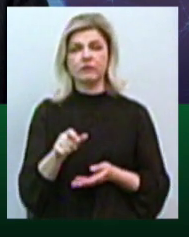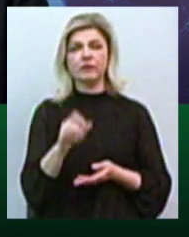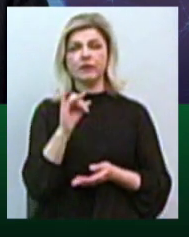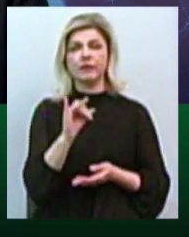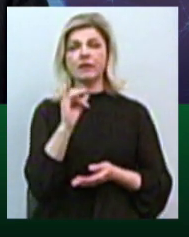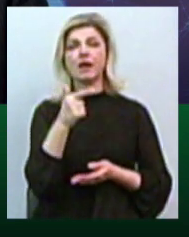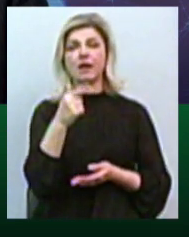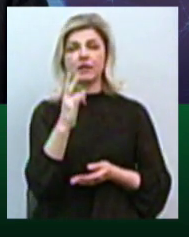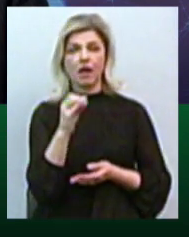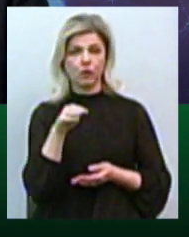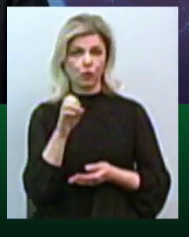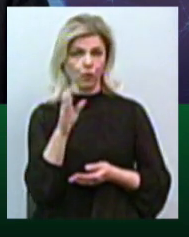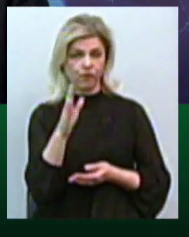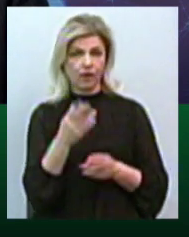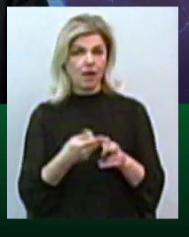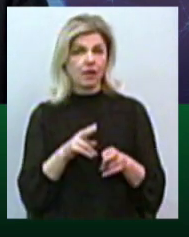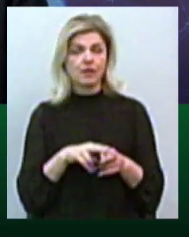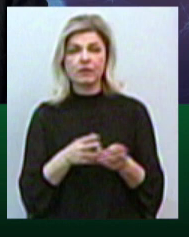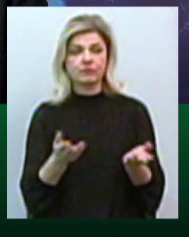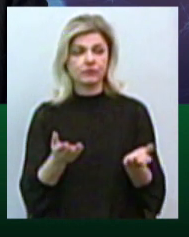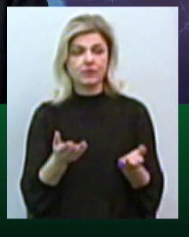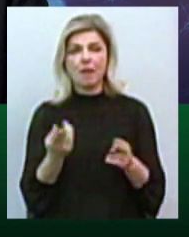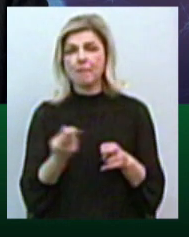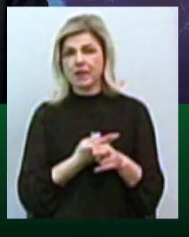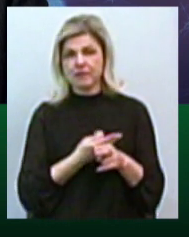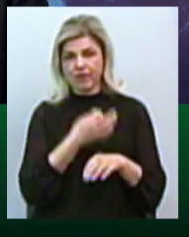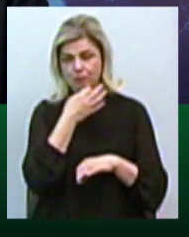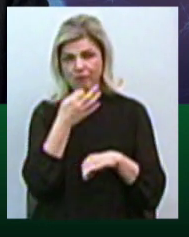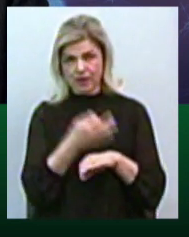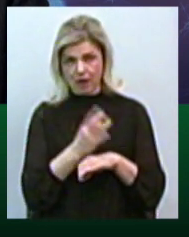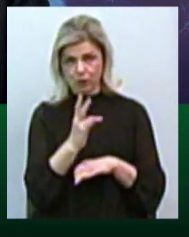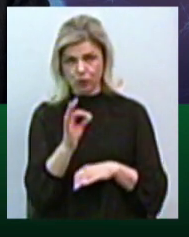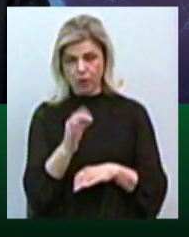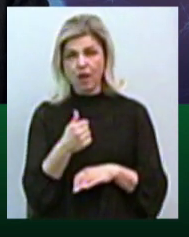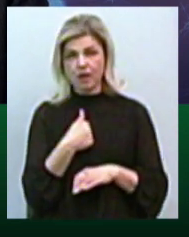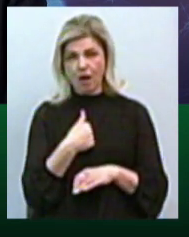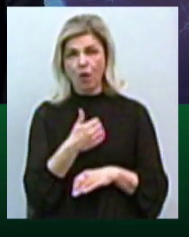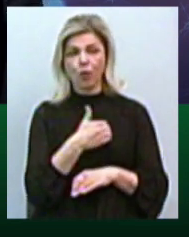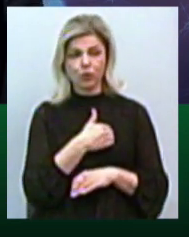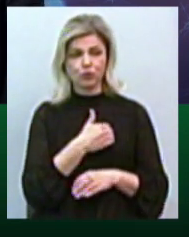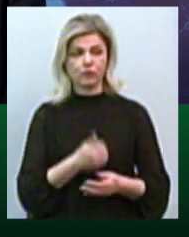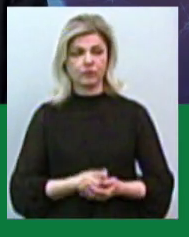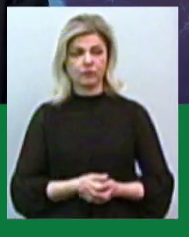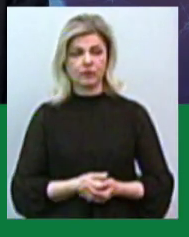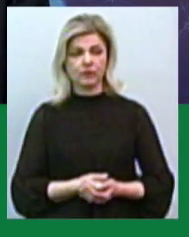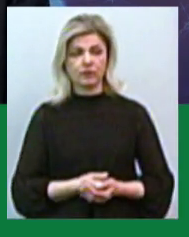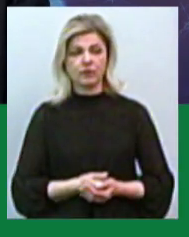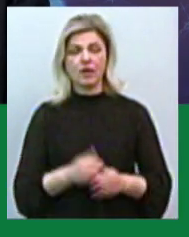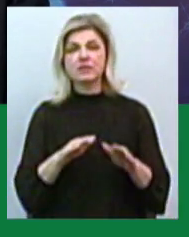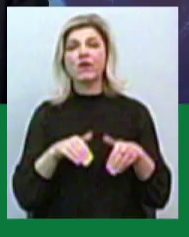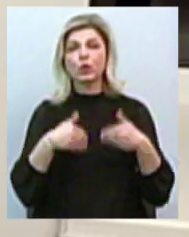генпрокуратуру. Це просто безвідповідальне. Я, до речі, хочу звернутися до